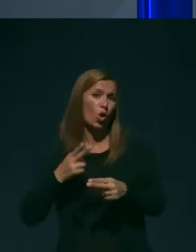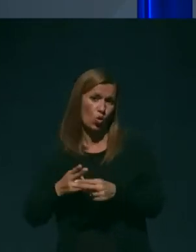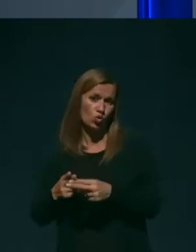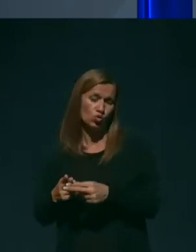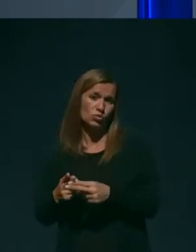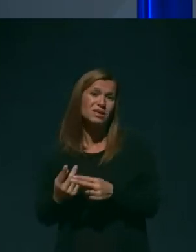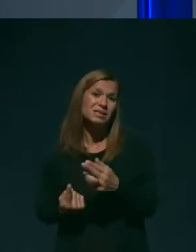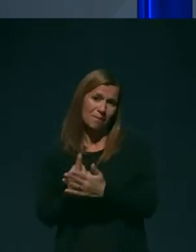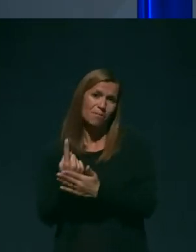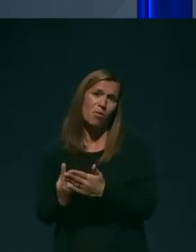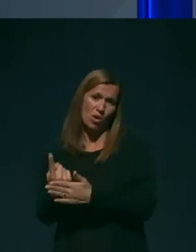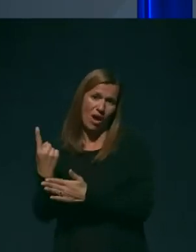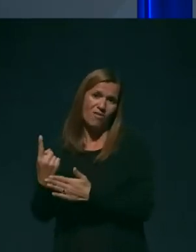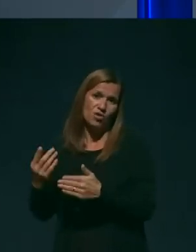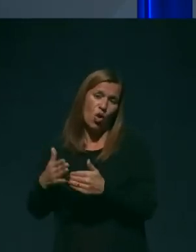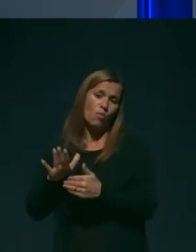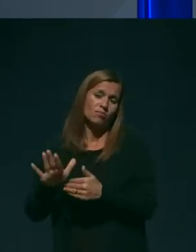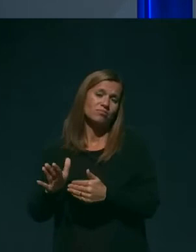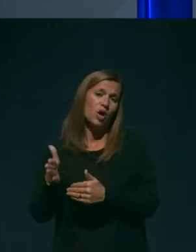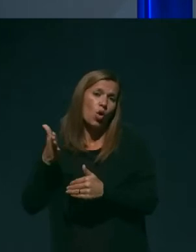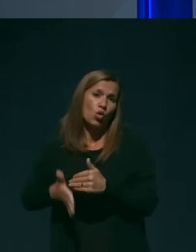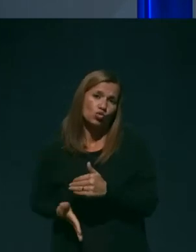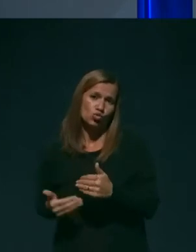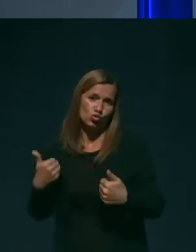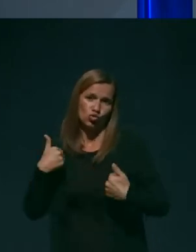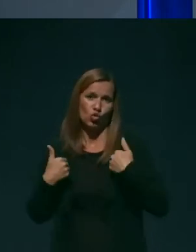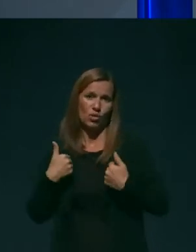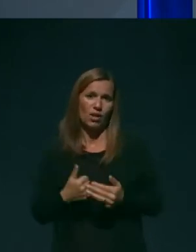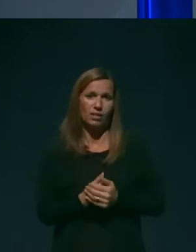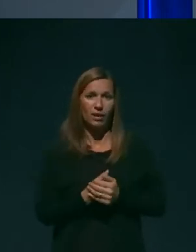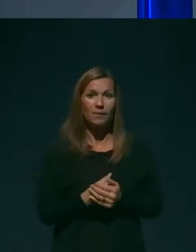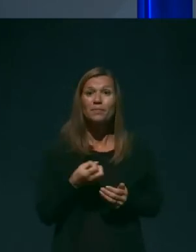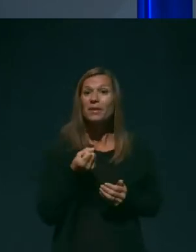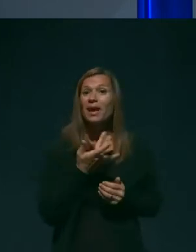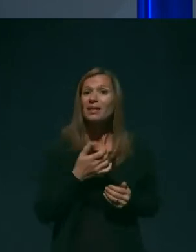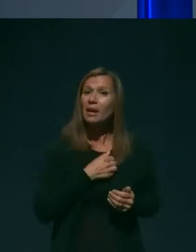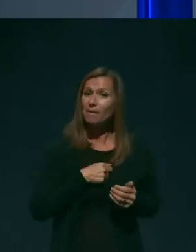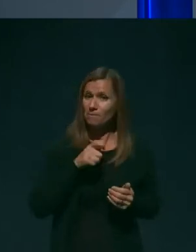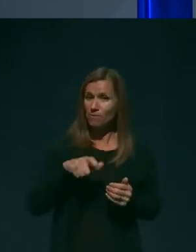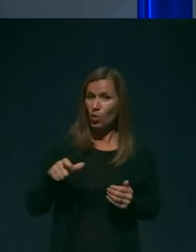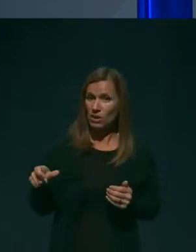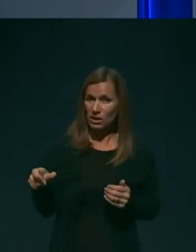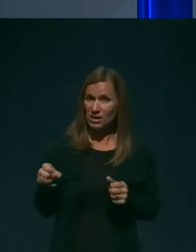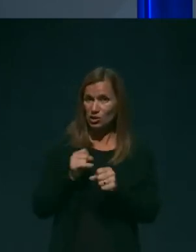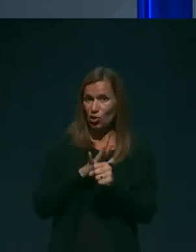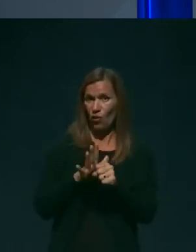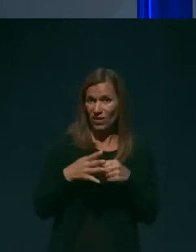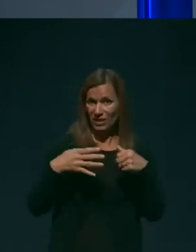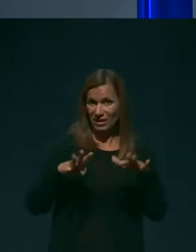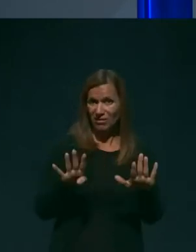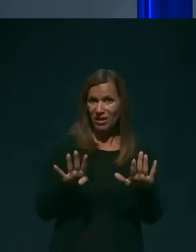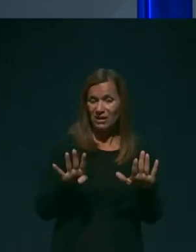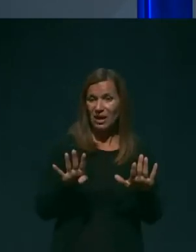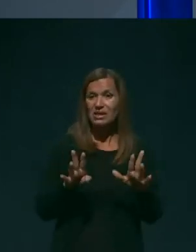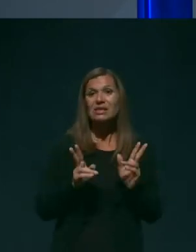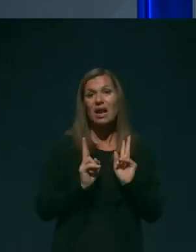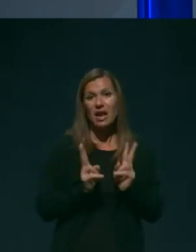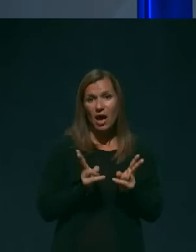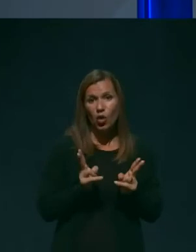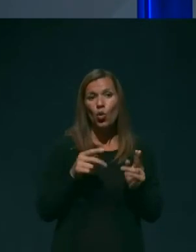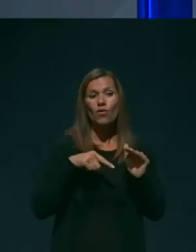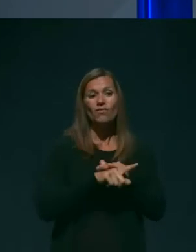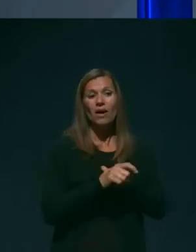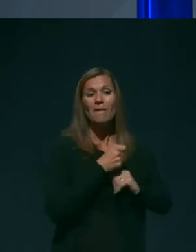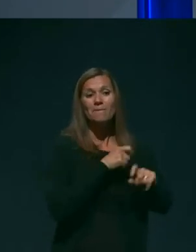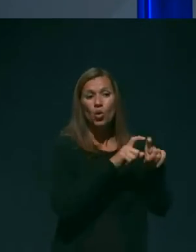življenja. Nekateri bolniki z COVID-19, tega se moramo tudi zavedati, lahko v bolnišnici